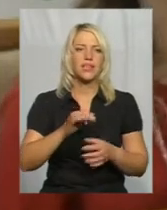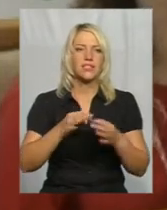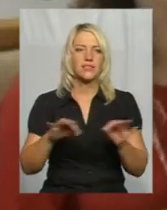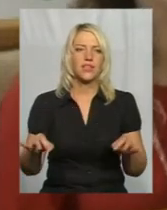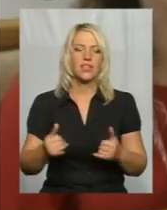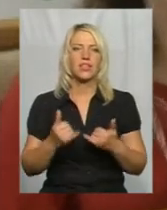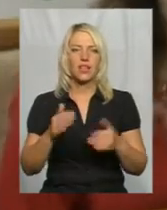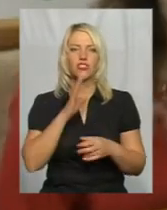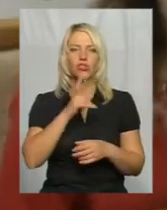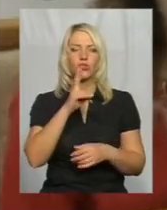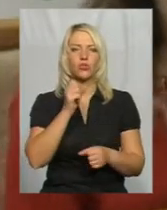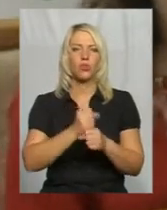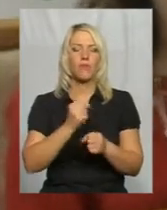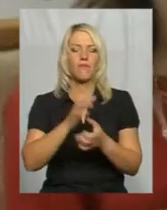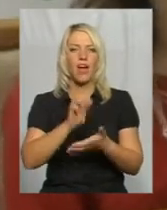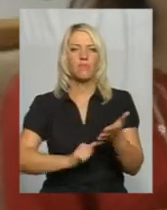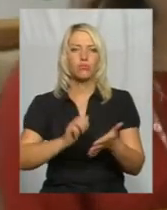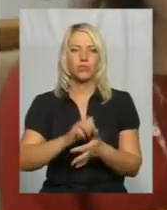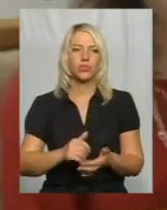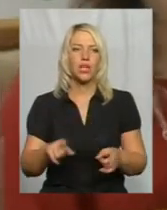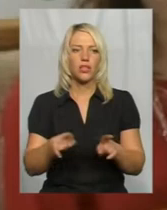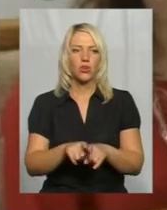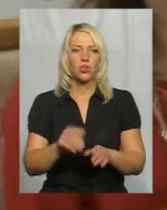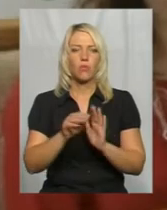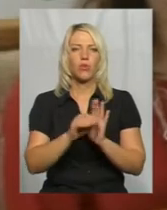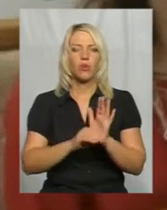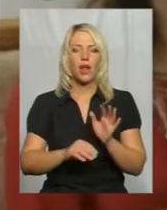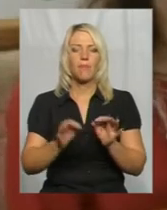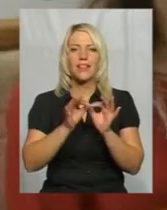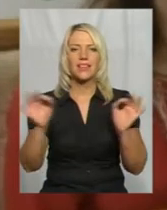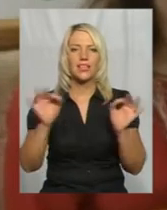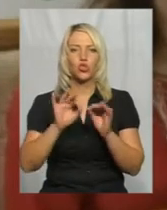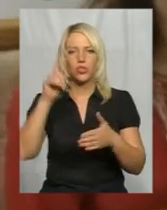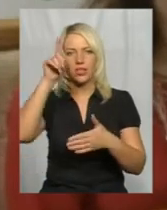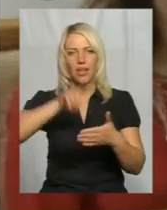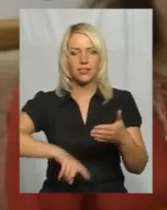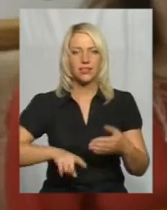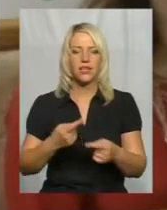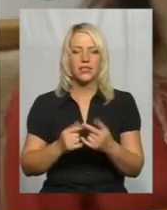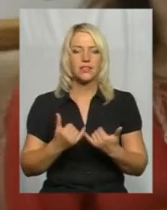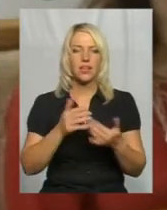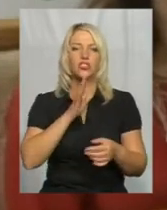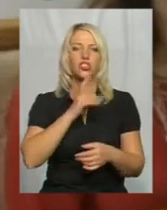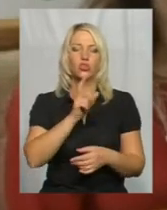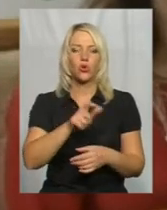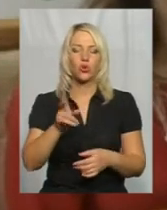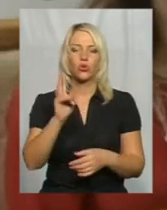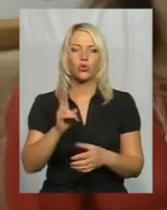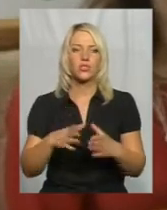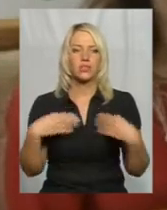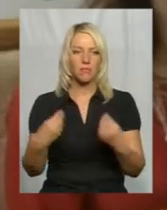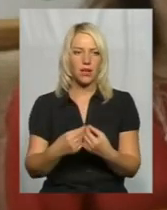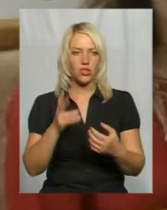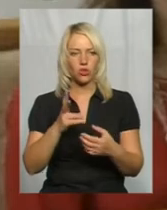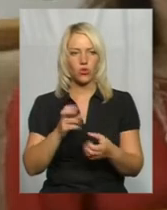зробили аборти. Також програма, яка називається «Ниточки надії». Це для жінок, для сімей, які